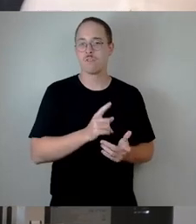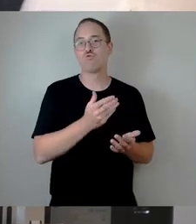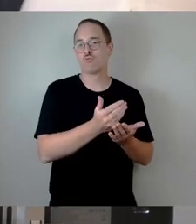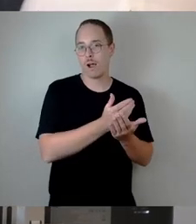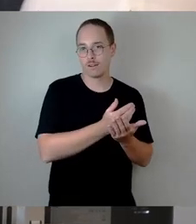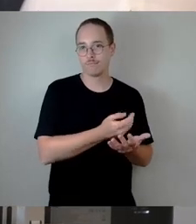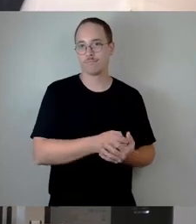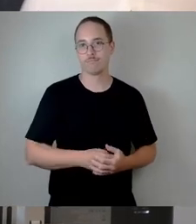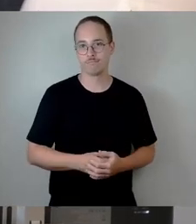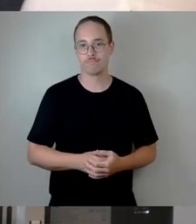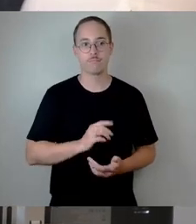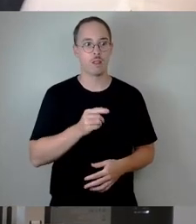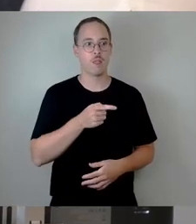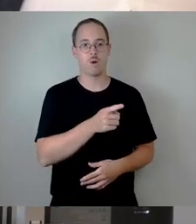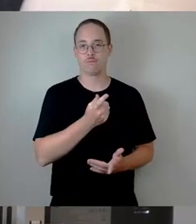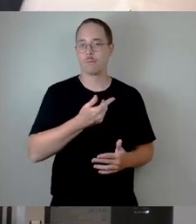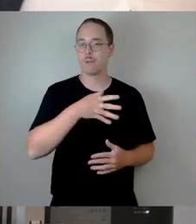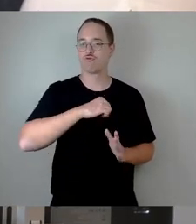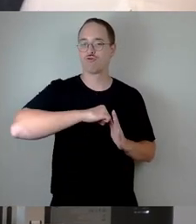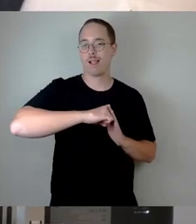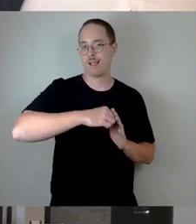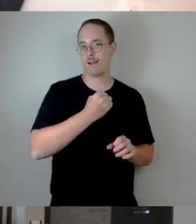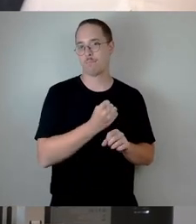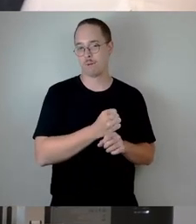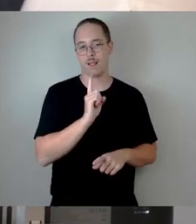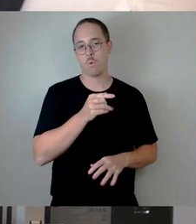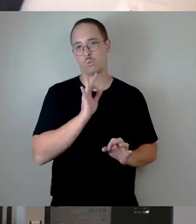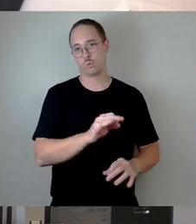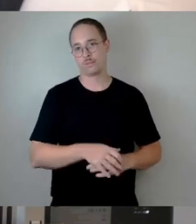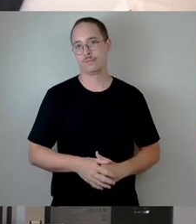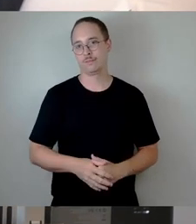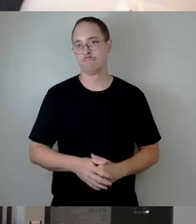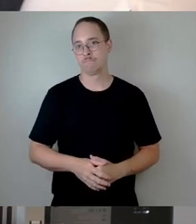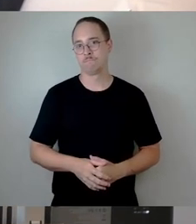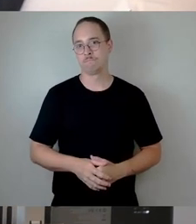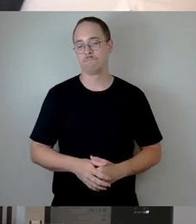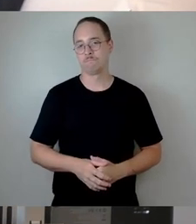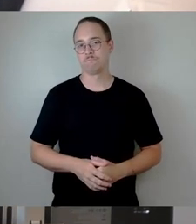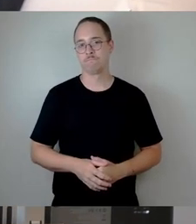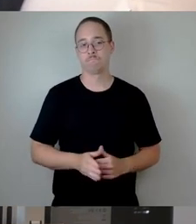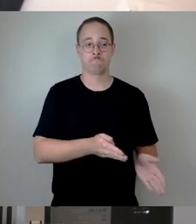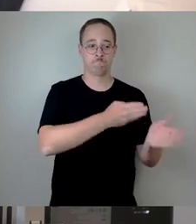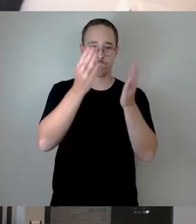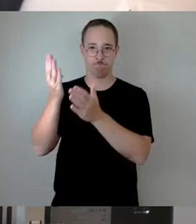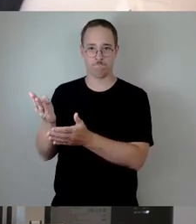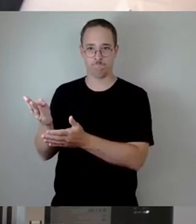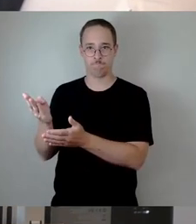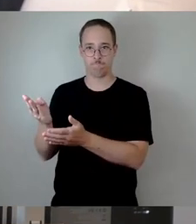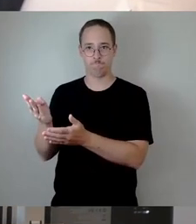Effektivität in der Arbeit der Ausschüsse. Die andere Ebene ist die